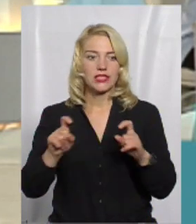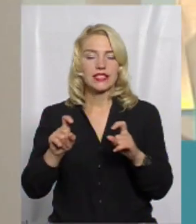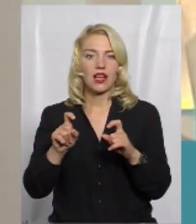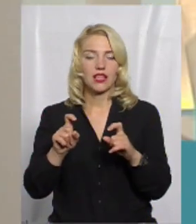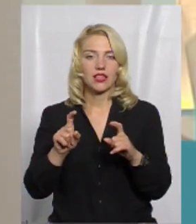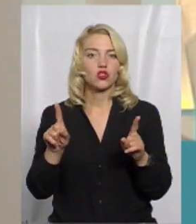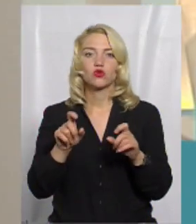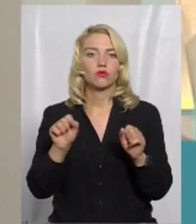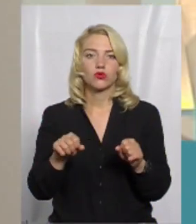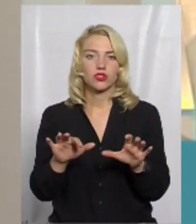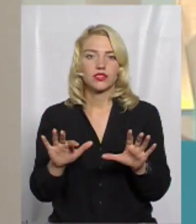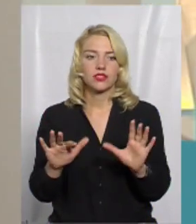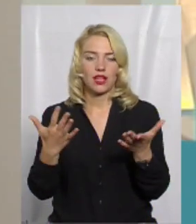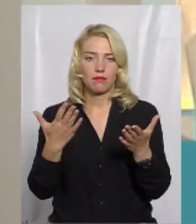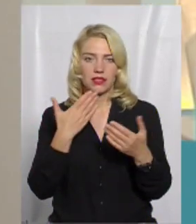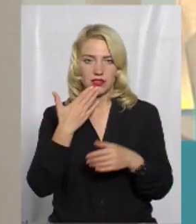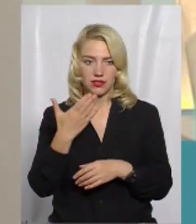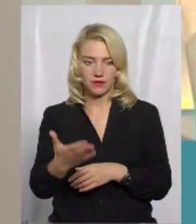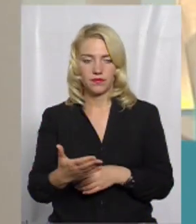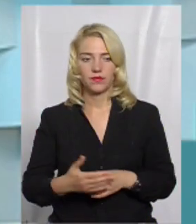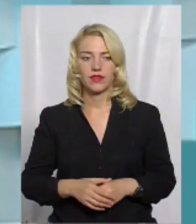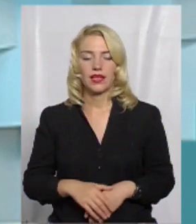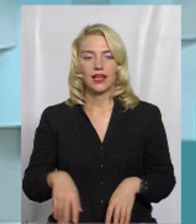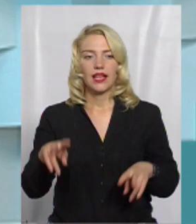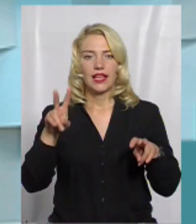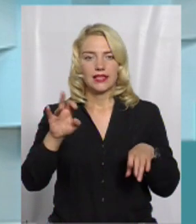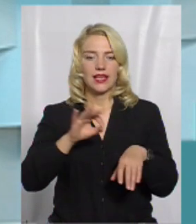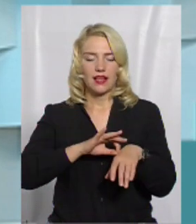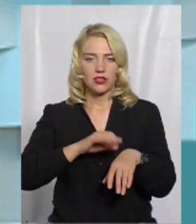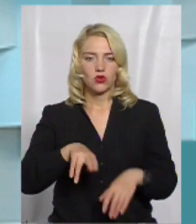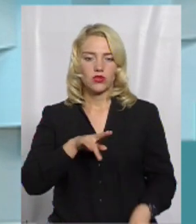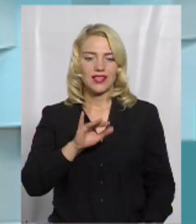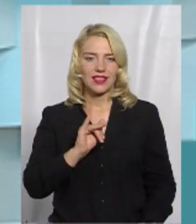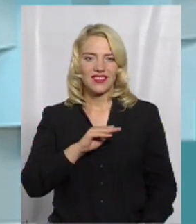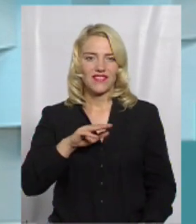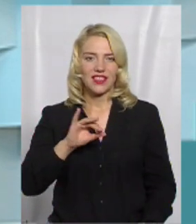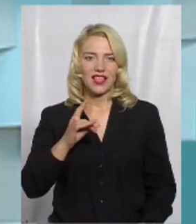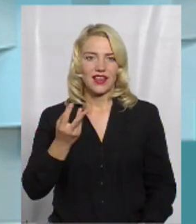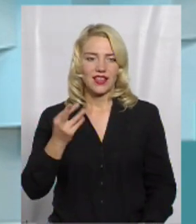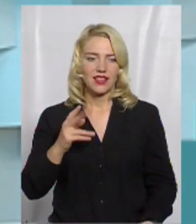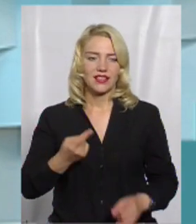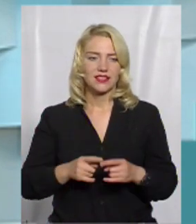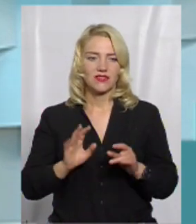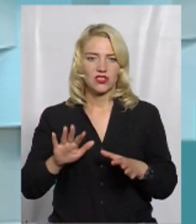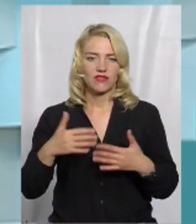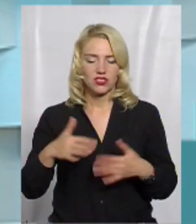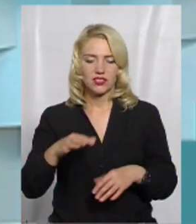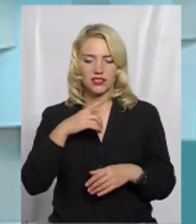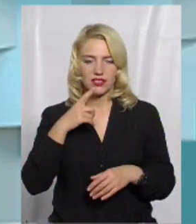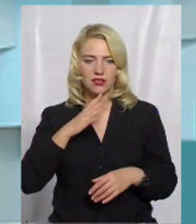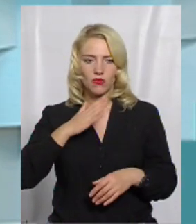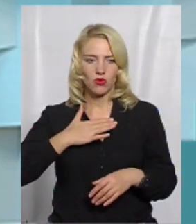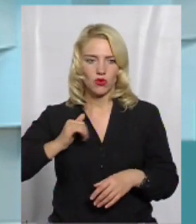що може статися? Ну, діагноз – дифтерія. Дифтерія – це вже було сказано моєю